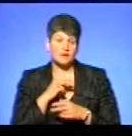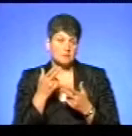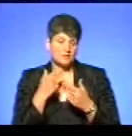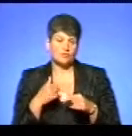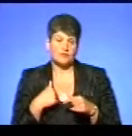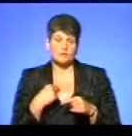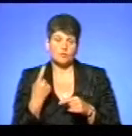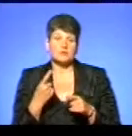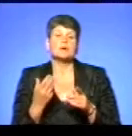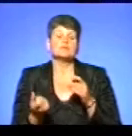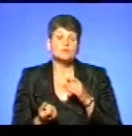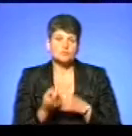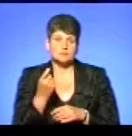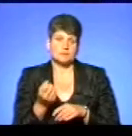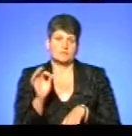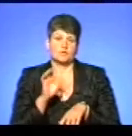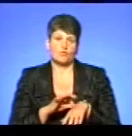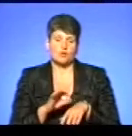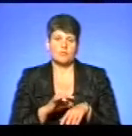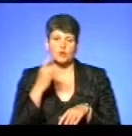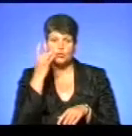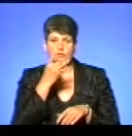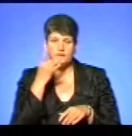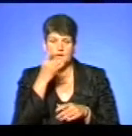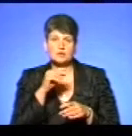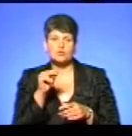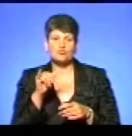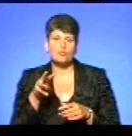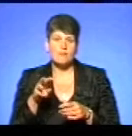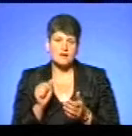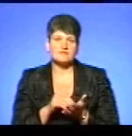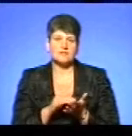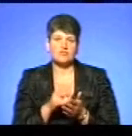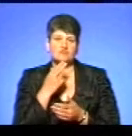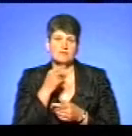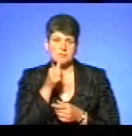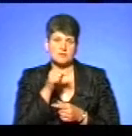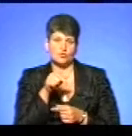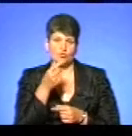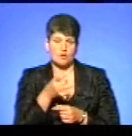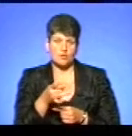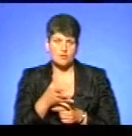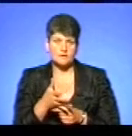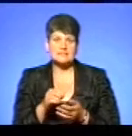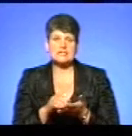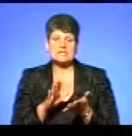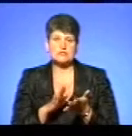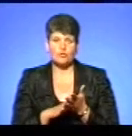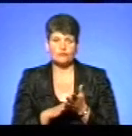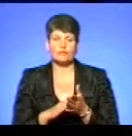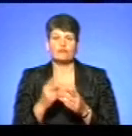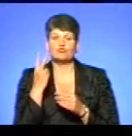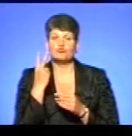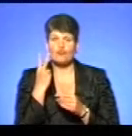Там зареєстровано черговий спалах, африканську шумість свини, це вже другий у червні місяці в цьому районі. Значить, зареєстровано в новиндивільному господарстві, в